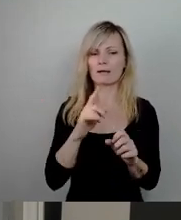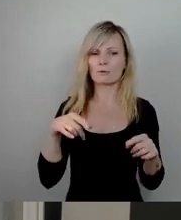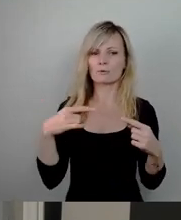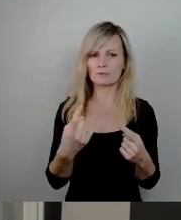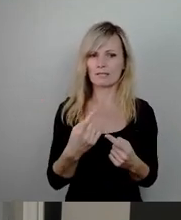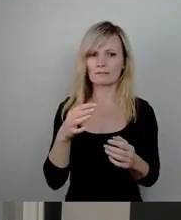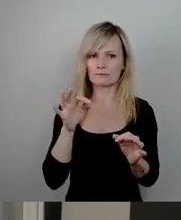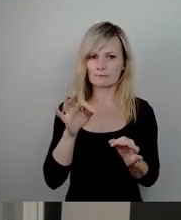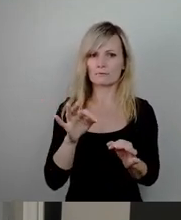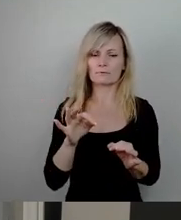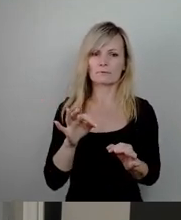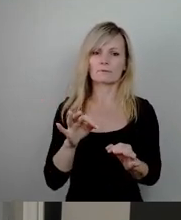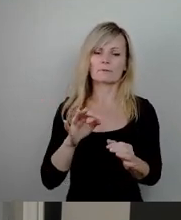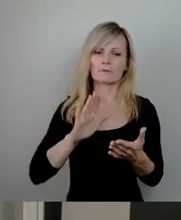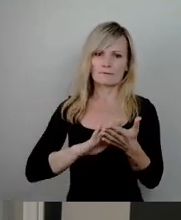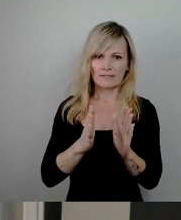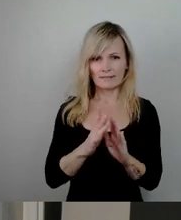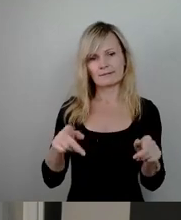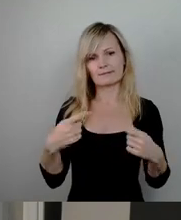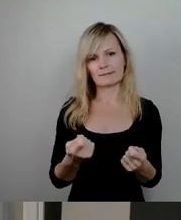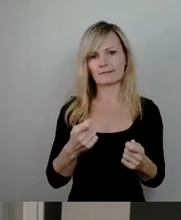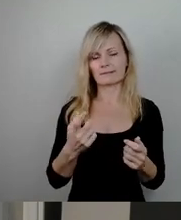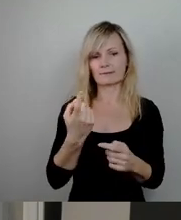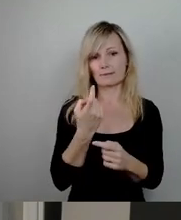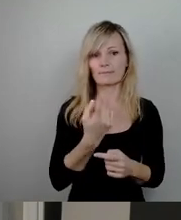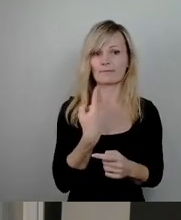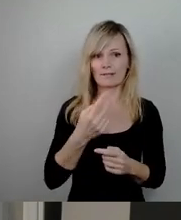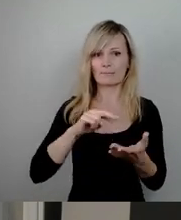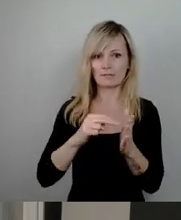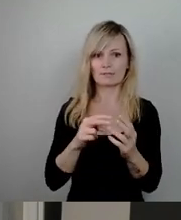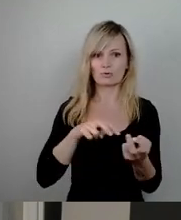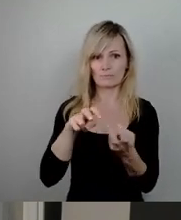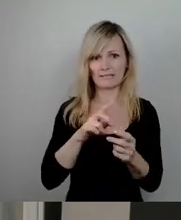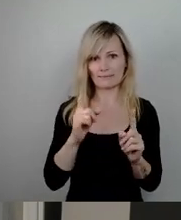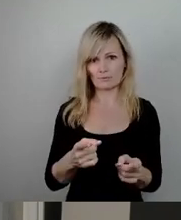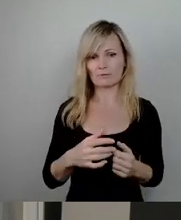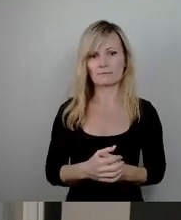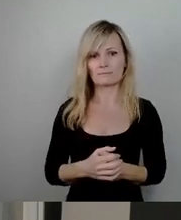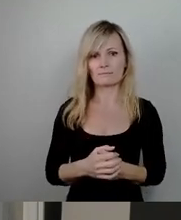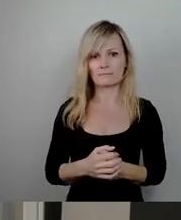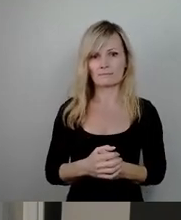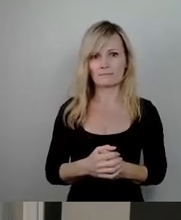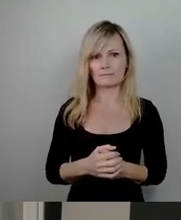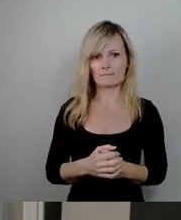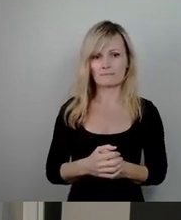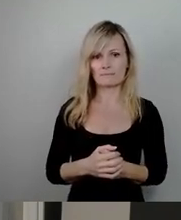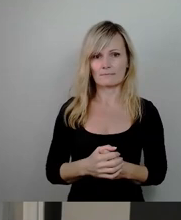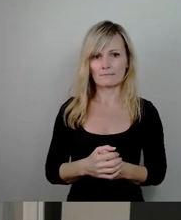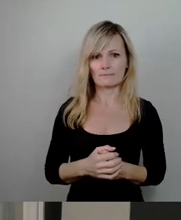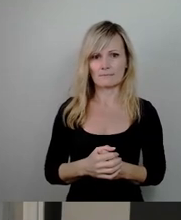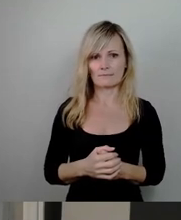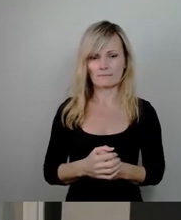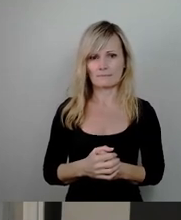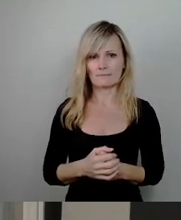Verhandlungsergebnis kommen, mit dem wir dann wieder politisch umgehen müssen. Aber die Lage ist so wie sie ist. Und dann werden wir sehen,